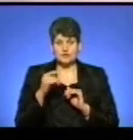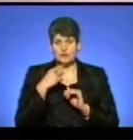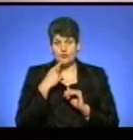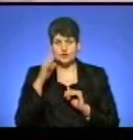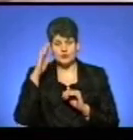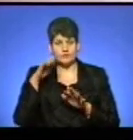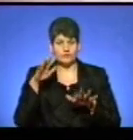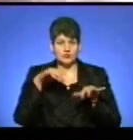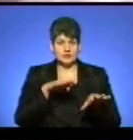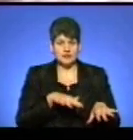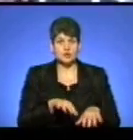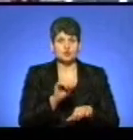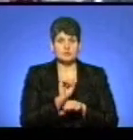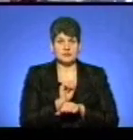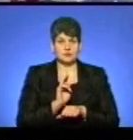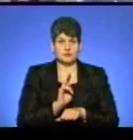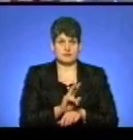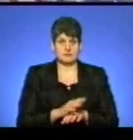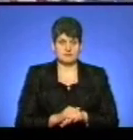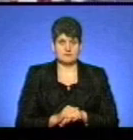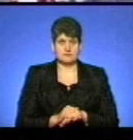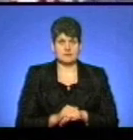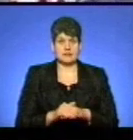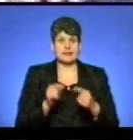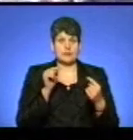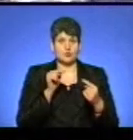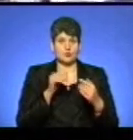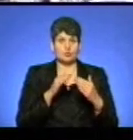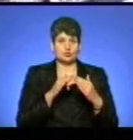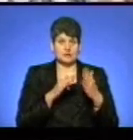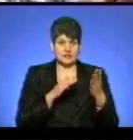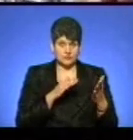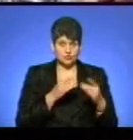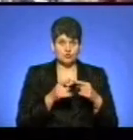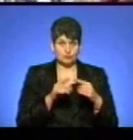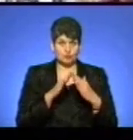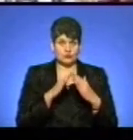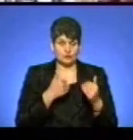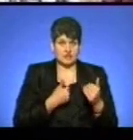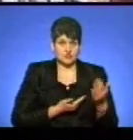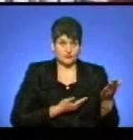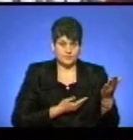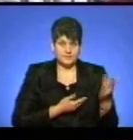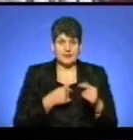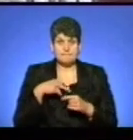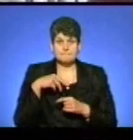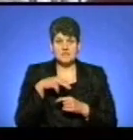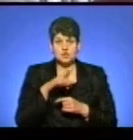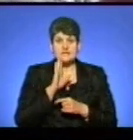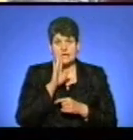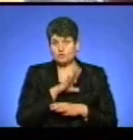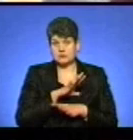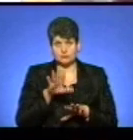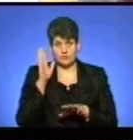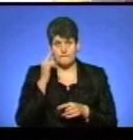текла вода, зупинились тролейбуси. Ось тут напротів того будинку, ось в цьому будинку я живу, то я пішов зранку, не було